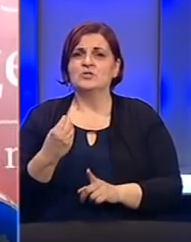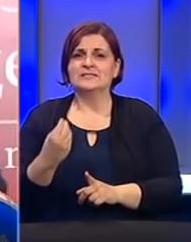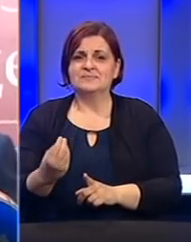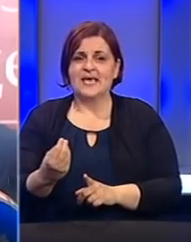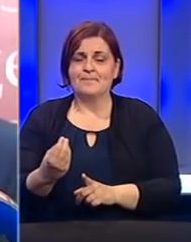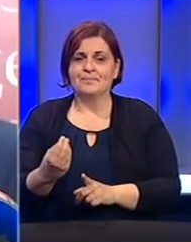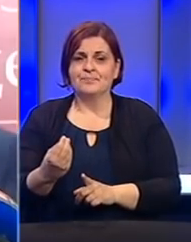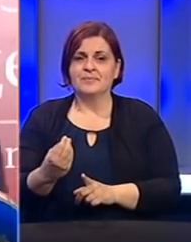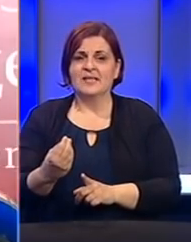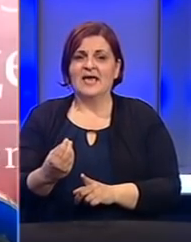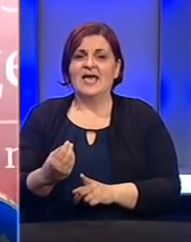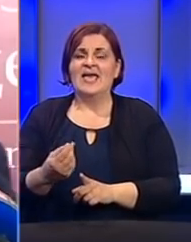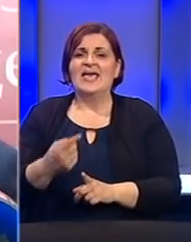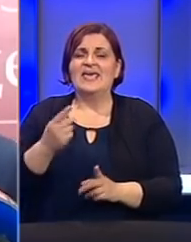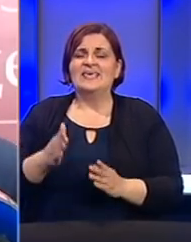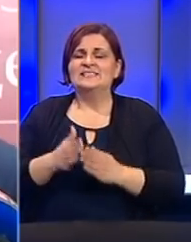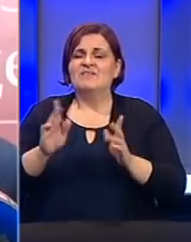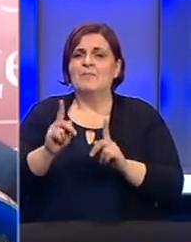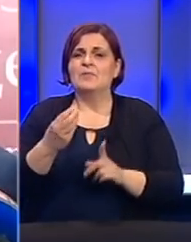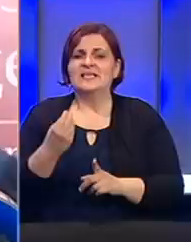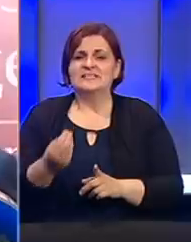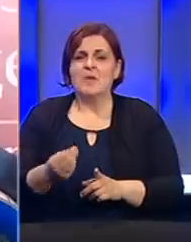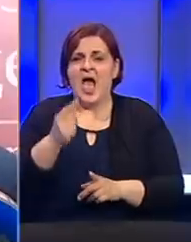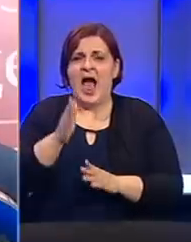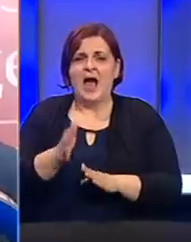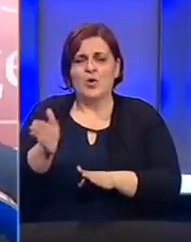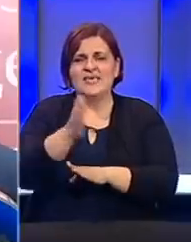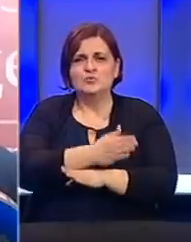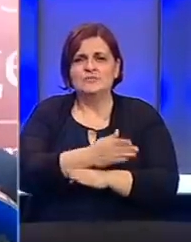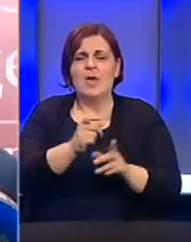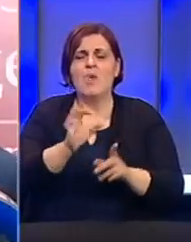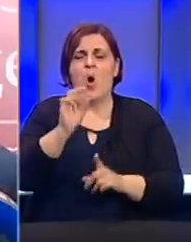odnosno iz javnosti Republike Srpske ako izazmemo opoziciju.